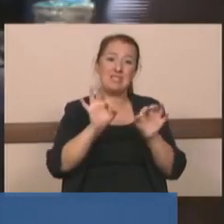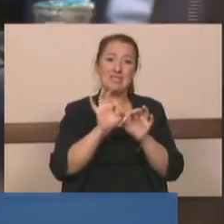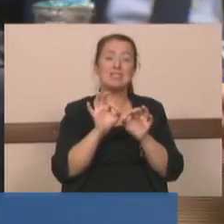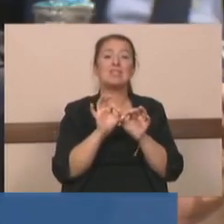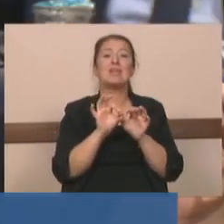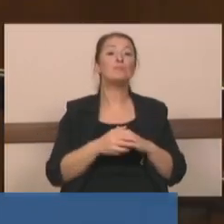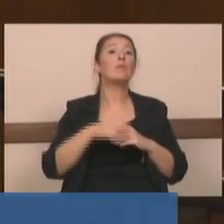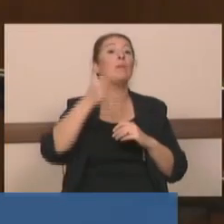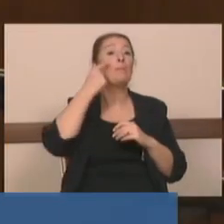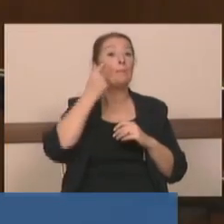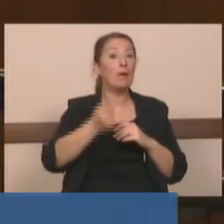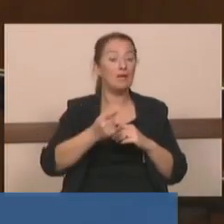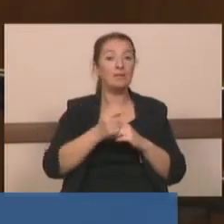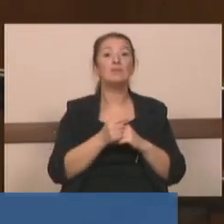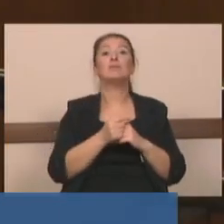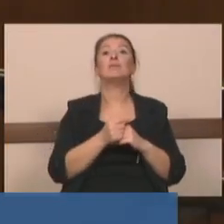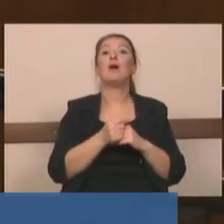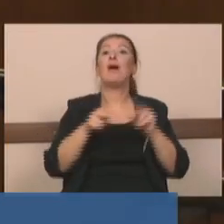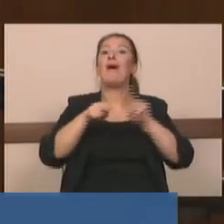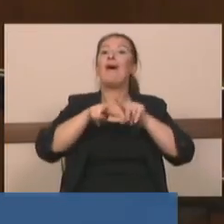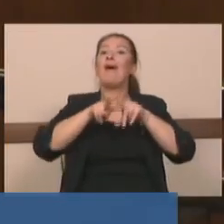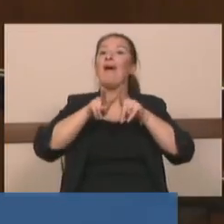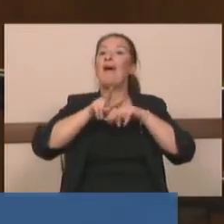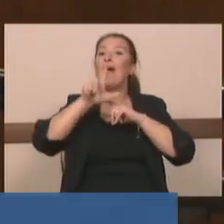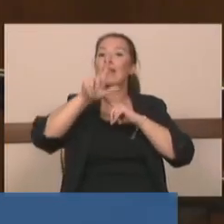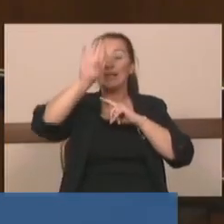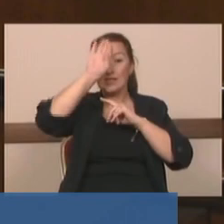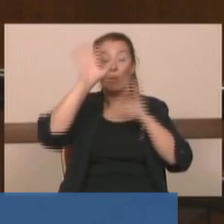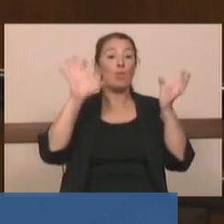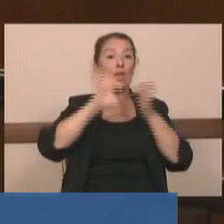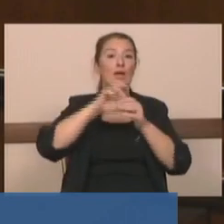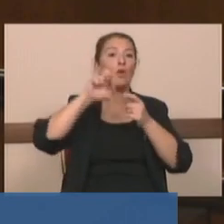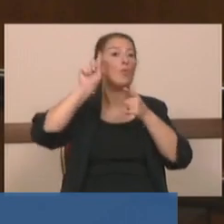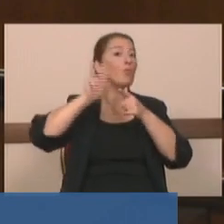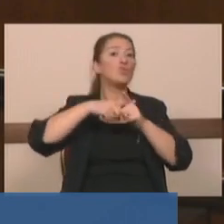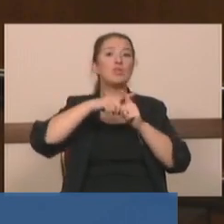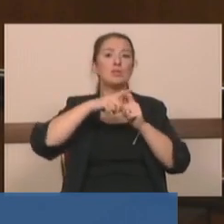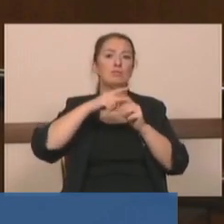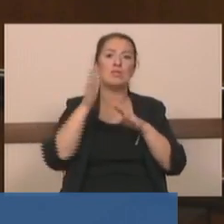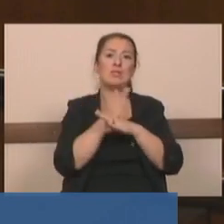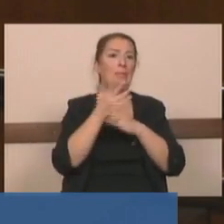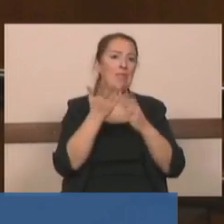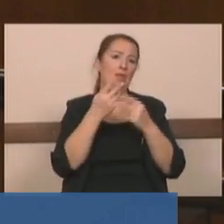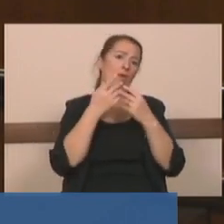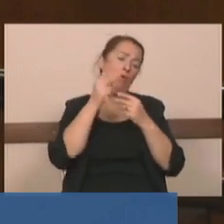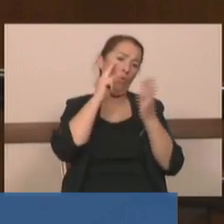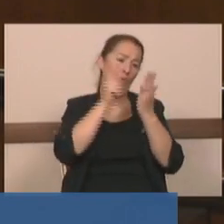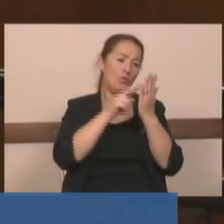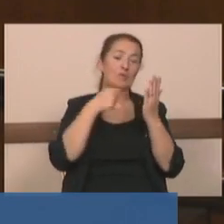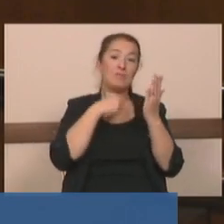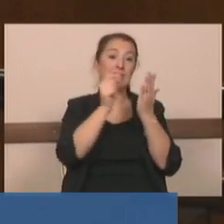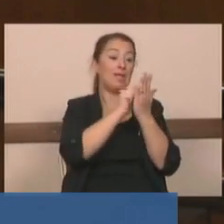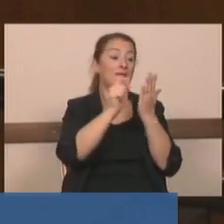ucuz kahramanlık bana yaklaşıyor. Kanal İstanbul'la ilgili projenin gerekçesini okuyoruz. Biz yazılı metinlerden hareket etmek